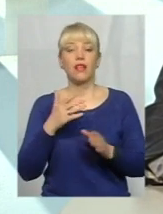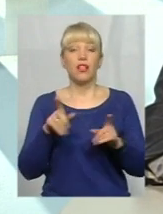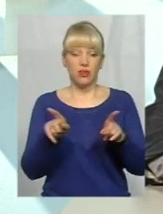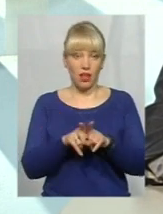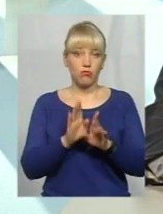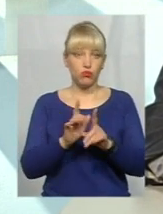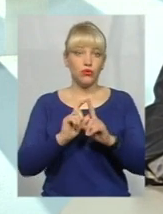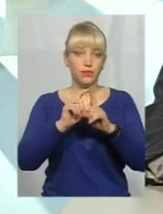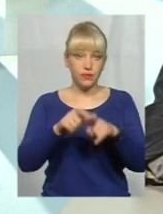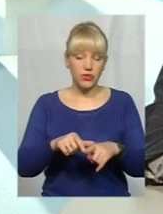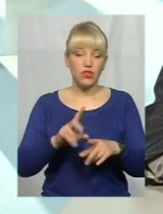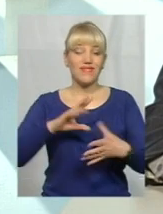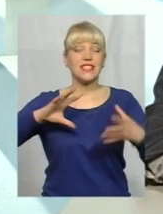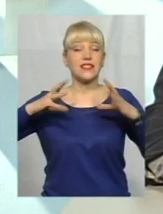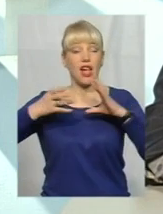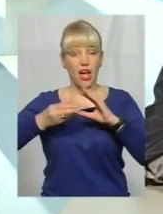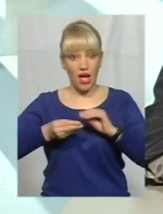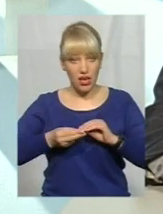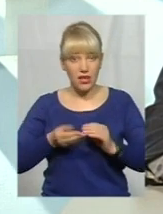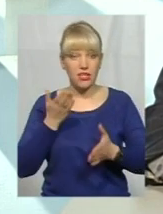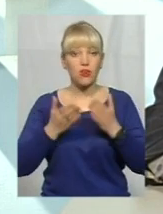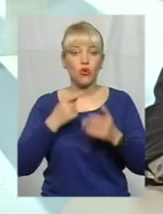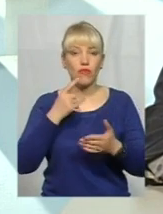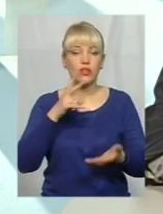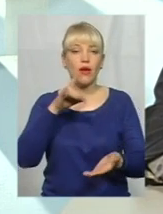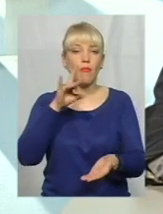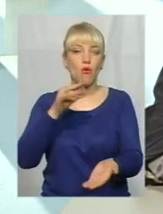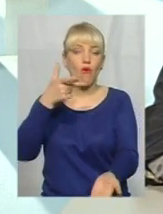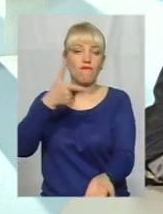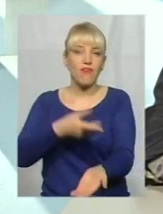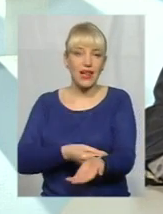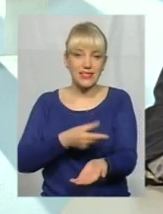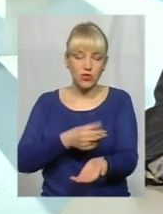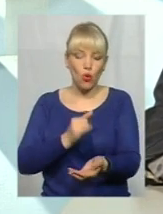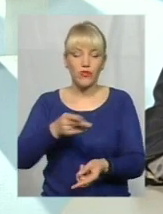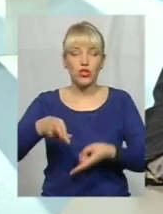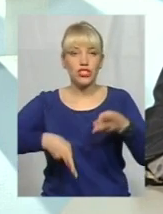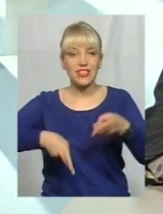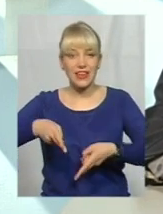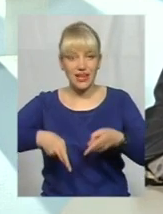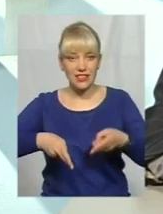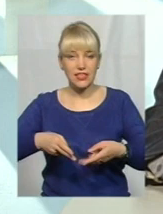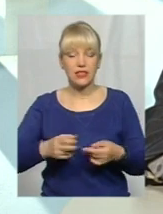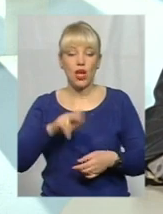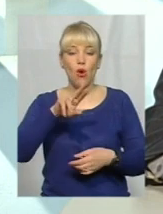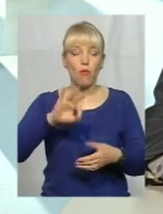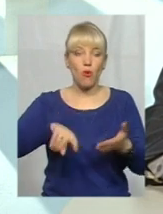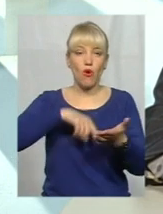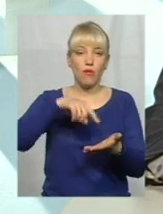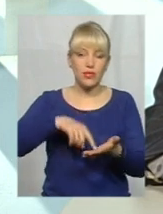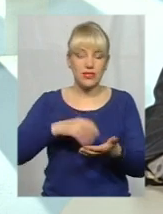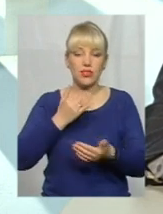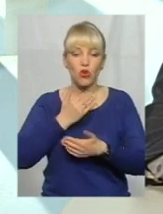взагалі, якщо брати вакцинацію і стерилізацію, то по місту за останні 6 років